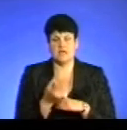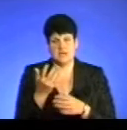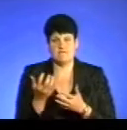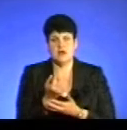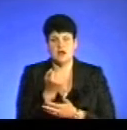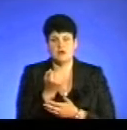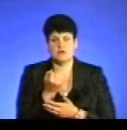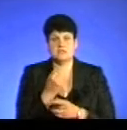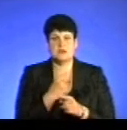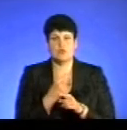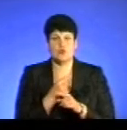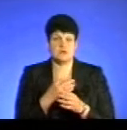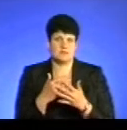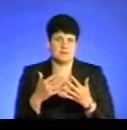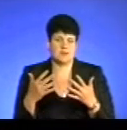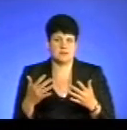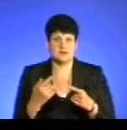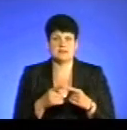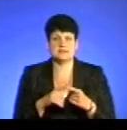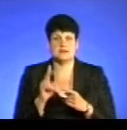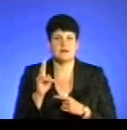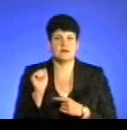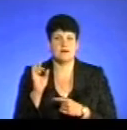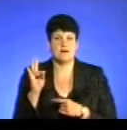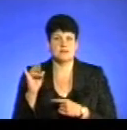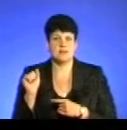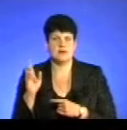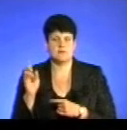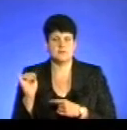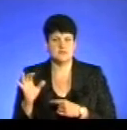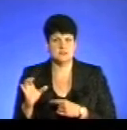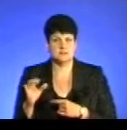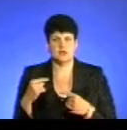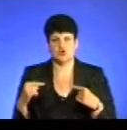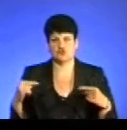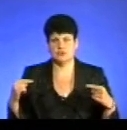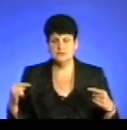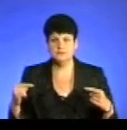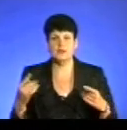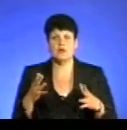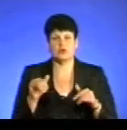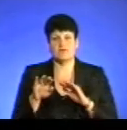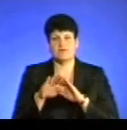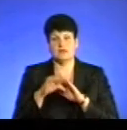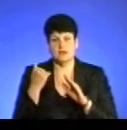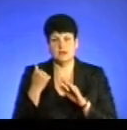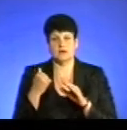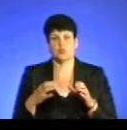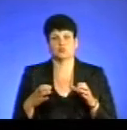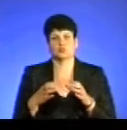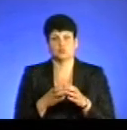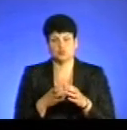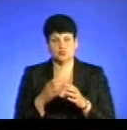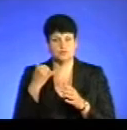заборонені предмети. Зокрема, це і канабіс, і інші предмети. Після чого визивається слідчо-оперативна група,